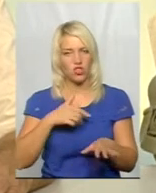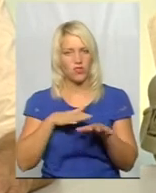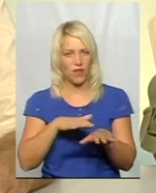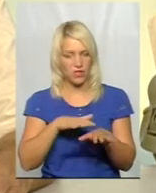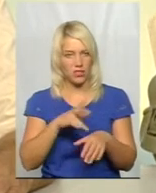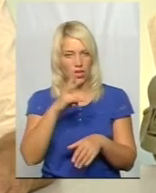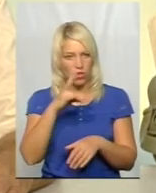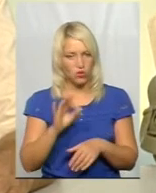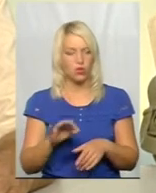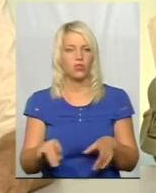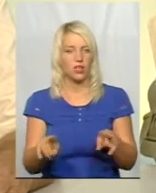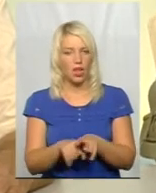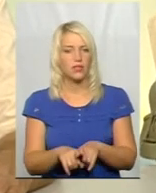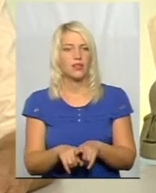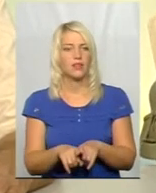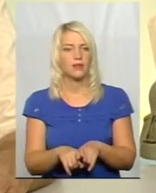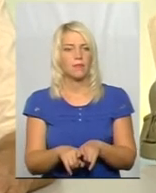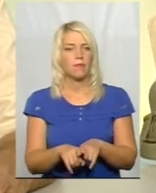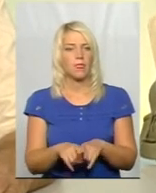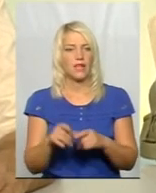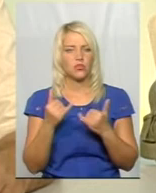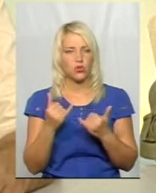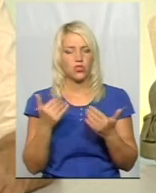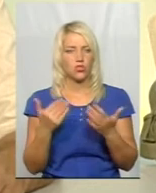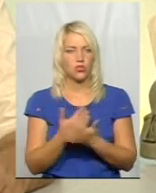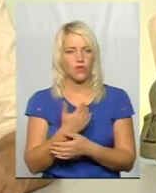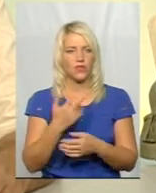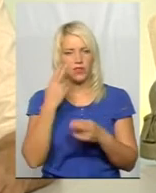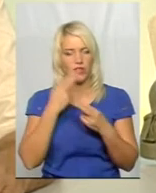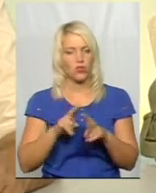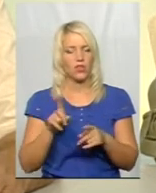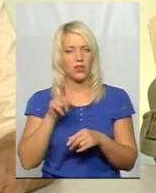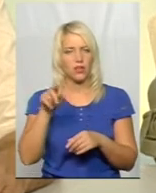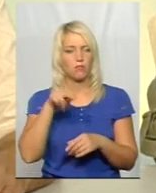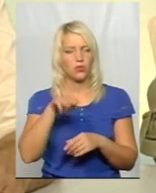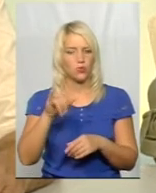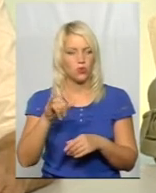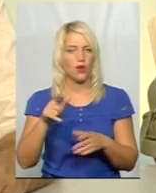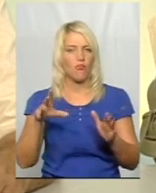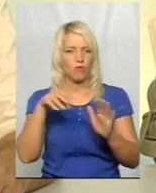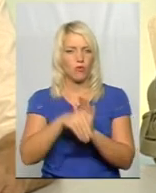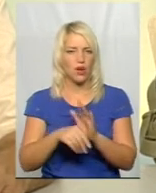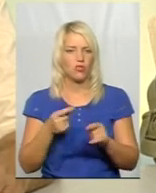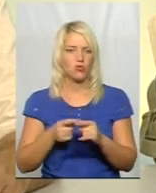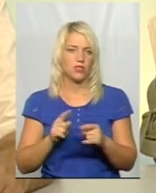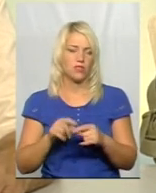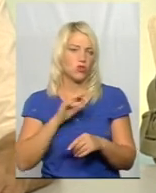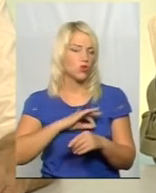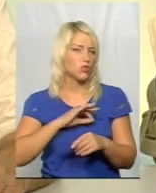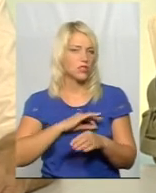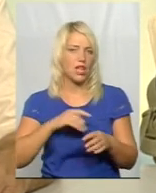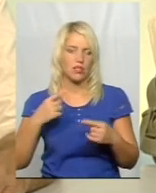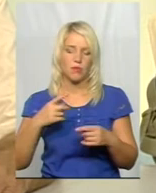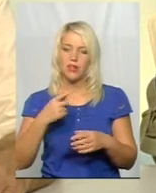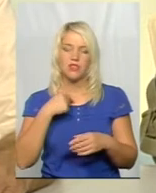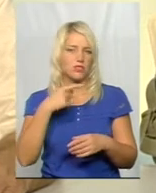такі, скажімо, сьогоднішні нові технології, які там в училищі впроваджуються, наприклад, використання САПРО, не на кожному